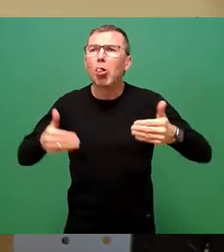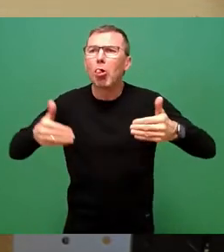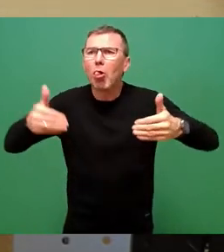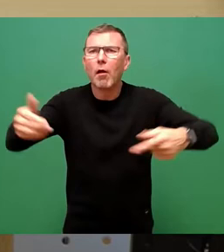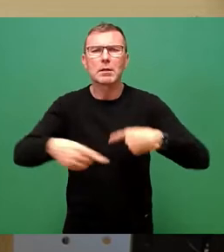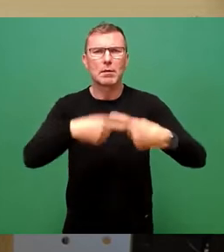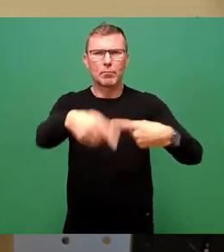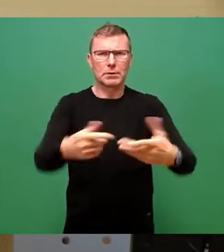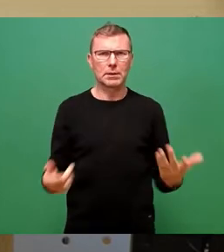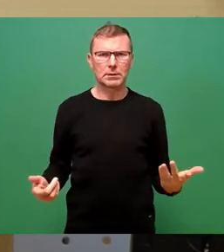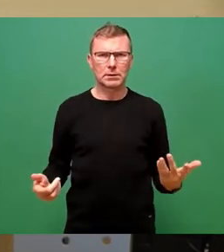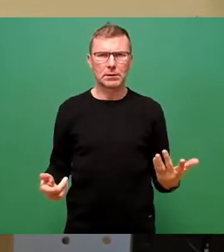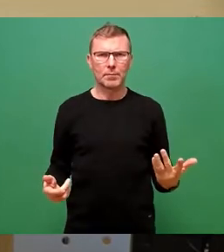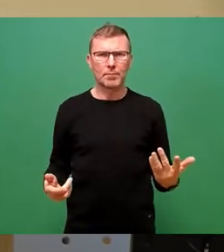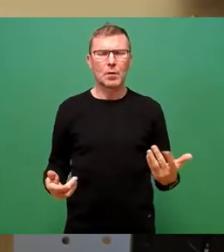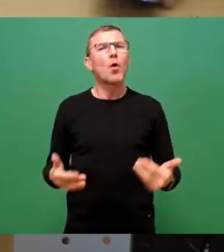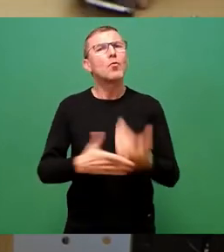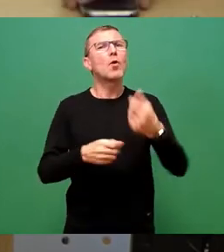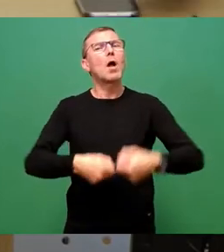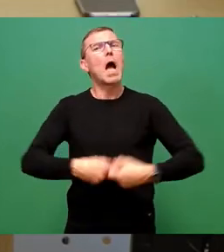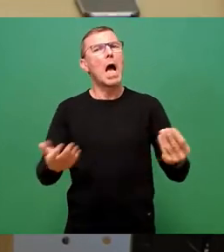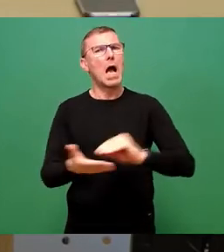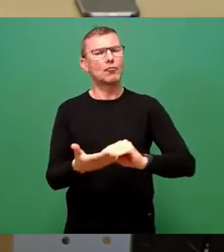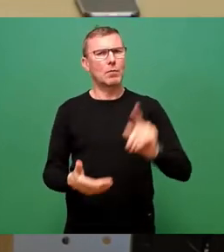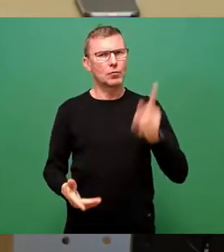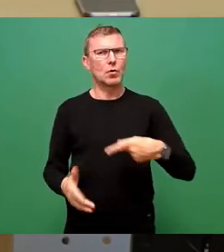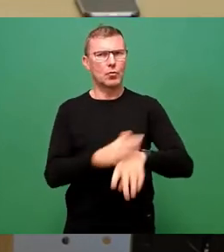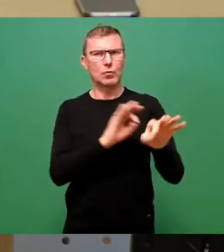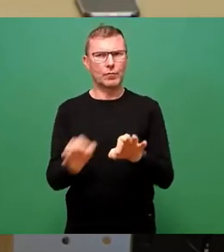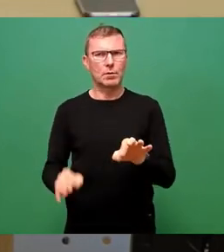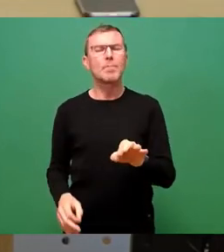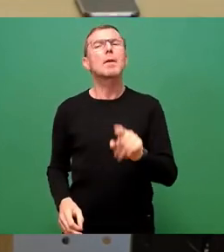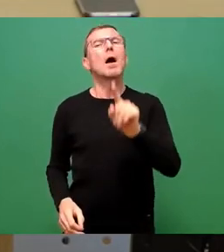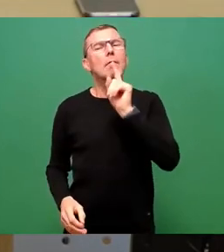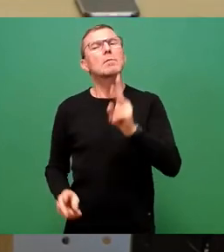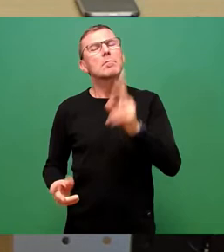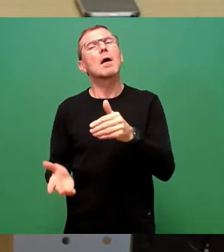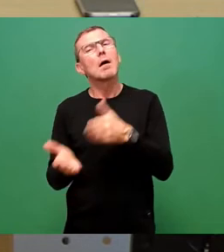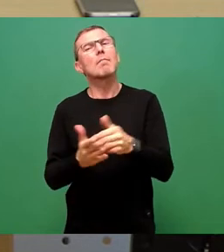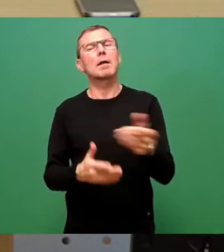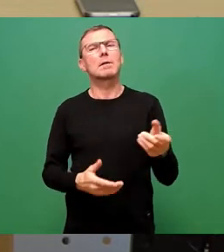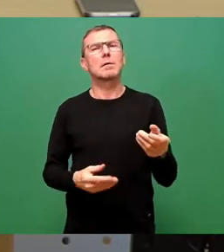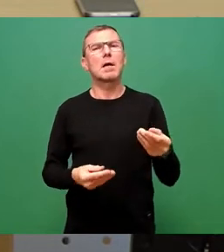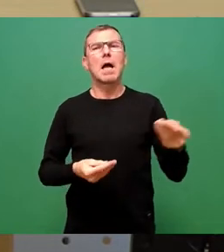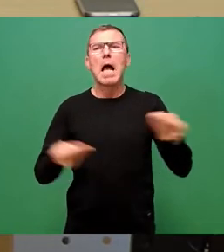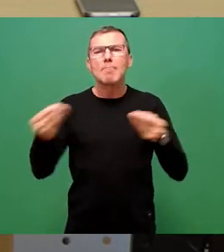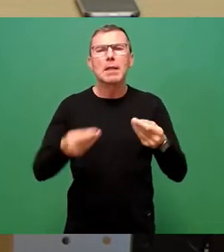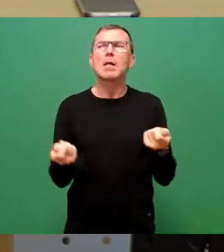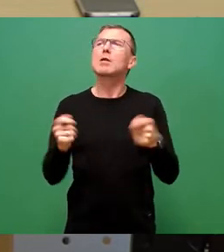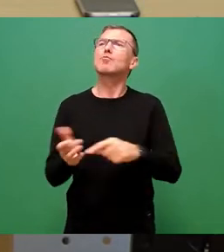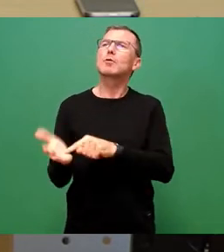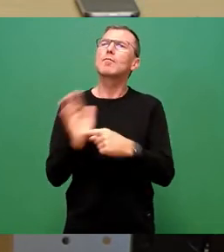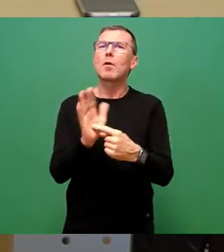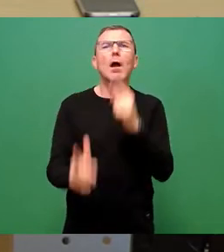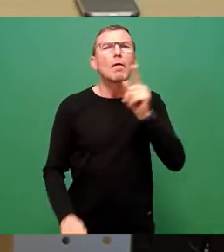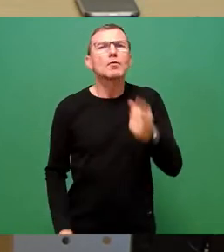und es sollten neue Ausschreibungen erfolgen. Wann ist mit weiteren Beteiligungen und am Ende mit einer Beschlussvorlage zu rechnen?